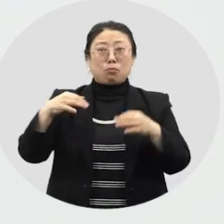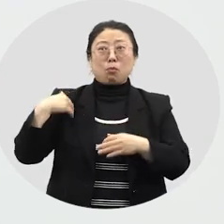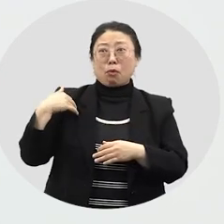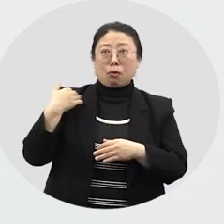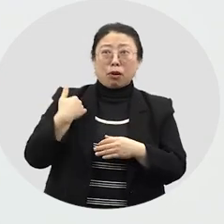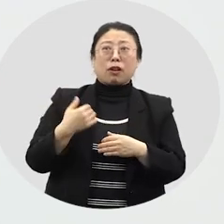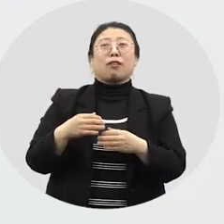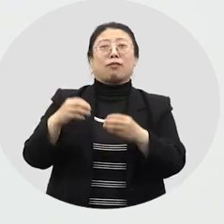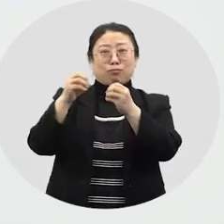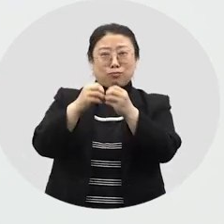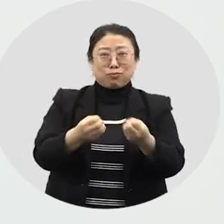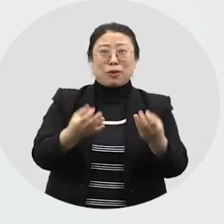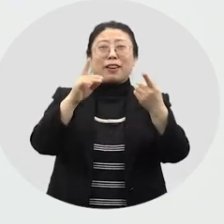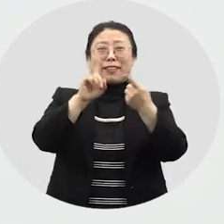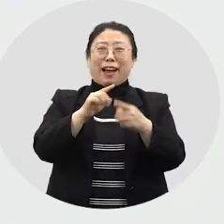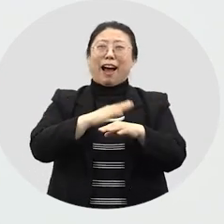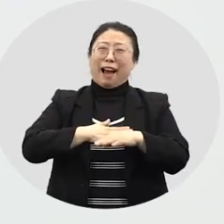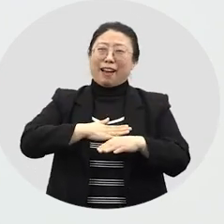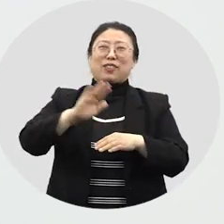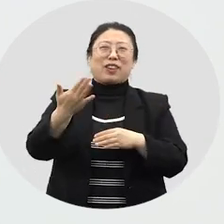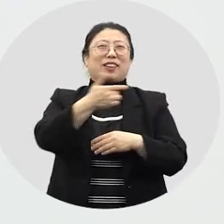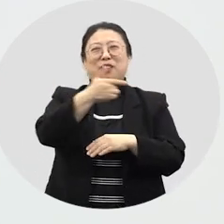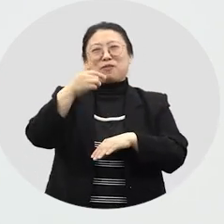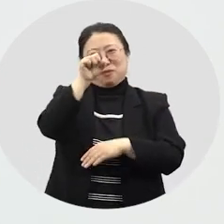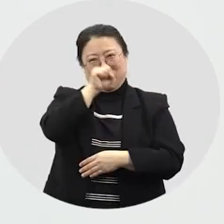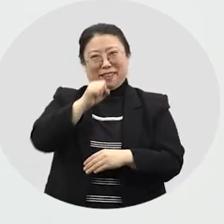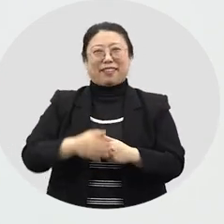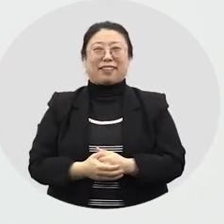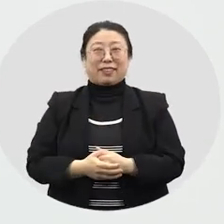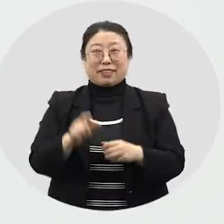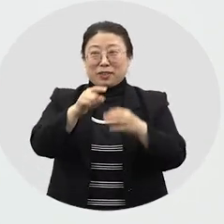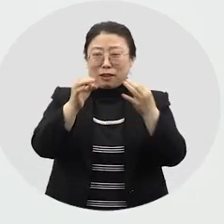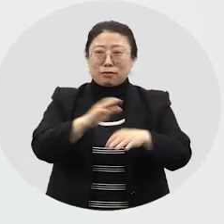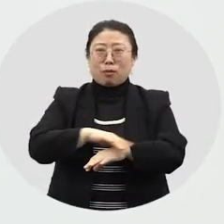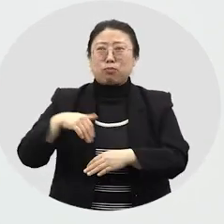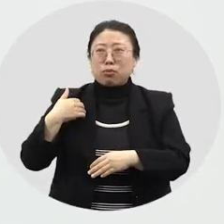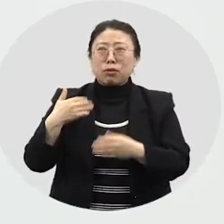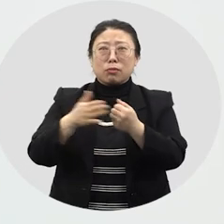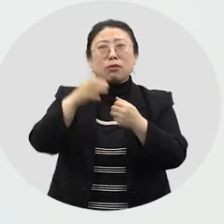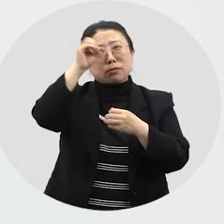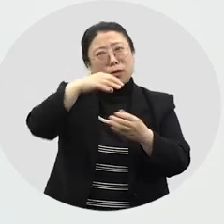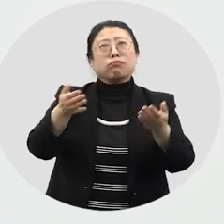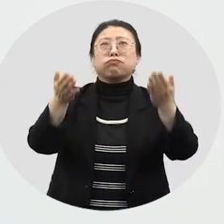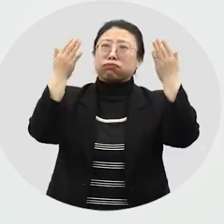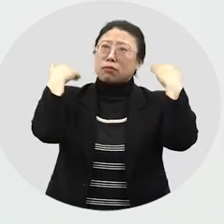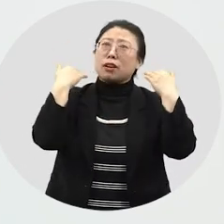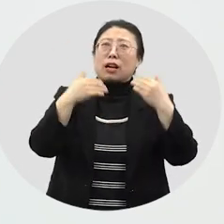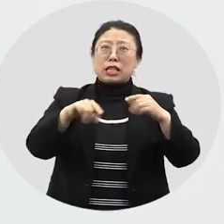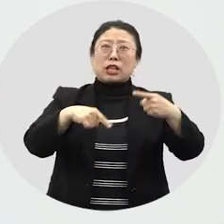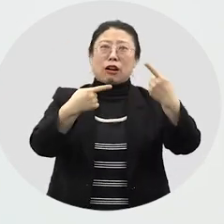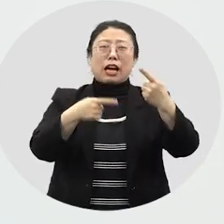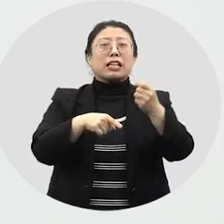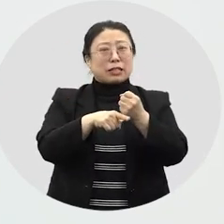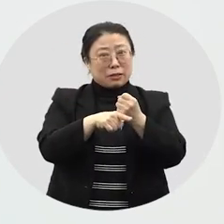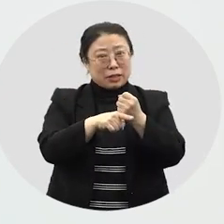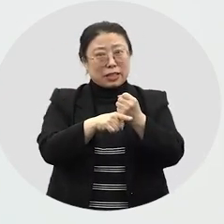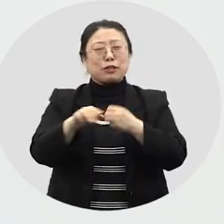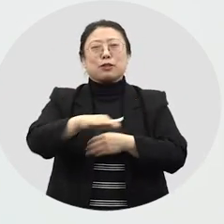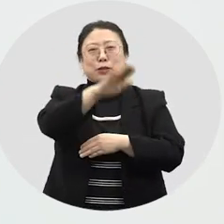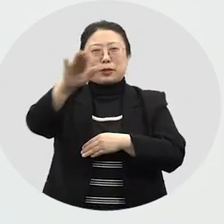그동안 몰랐던 다양한 세시풍속을 알 수 있어서 좋았어요. 그동안 잘 몰라서 무심히 지나쳤던